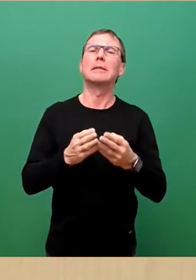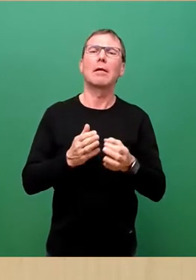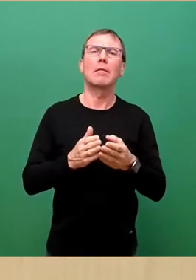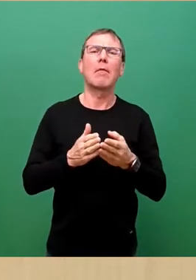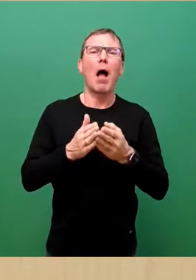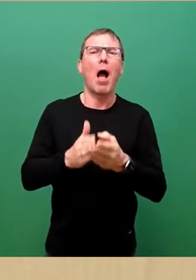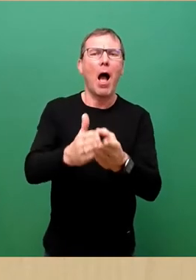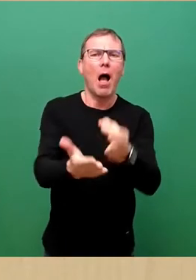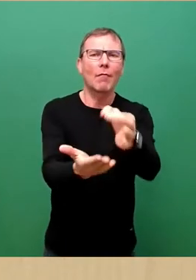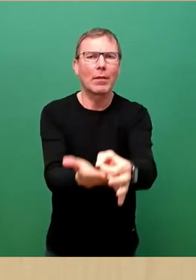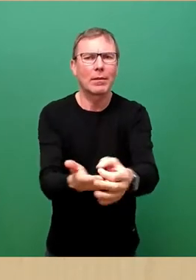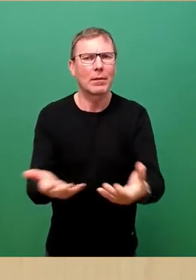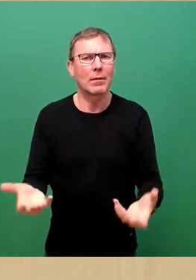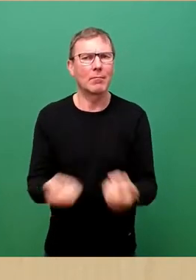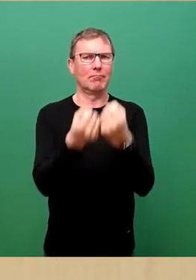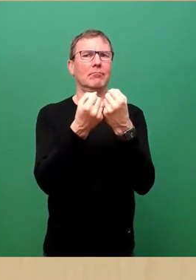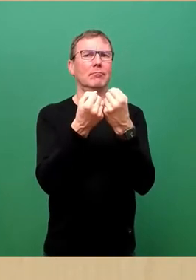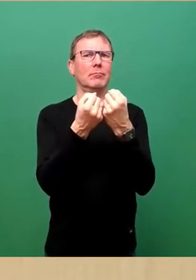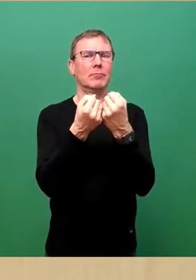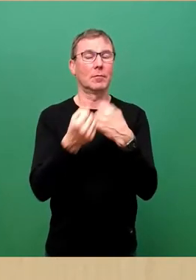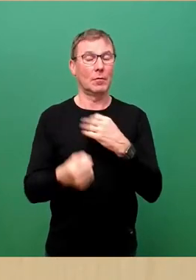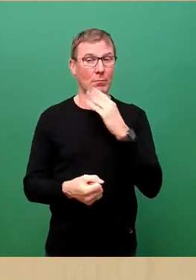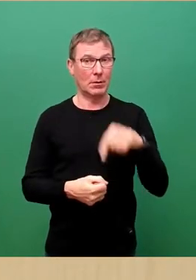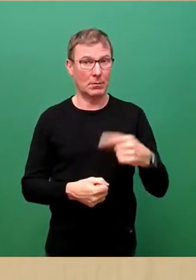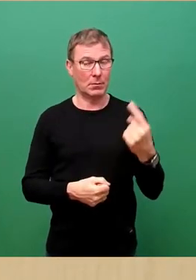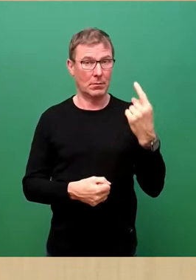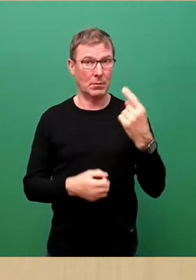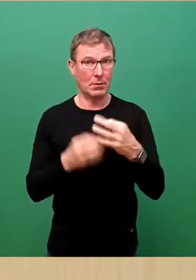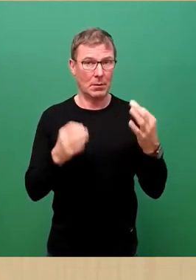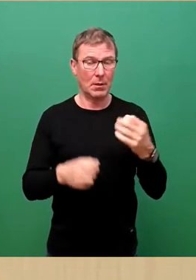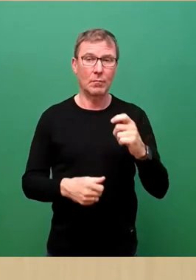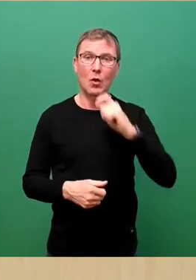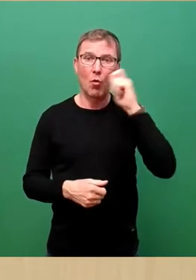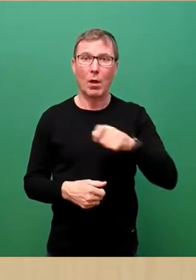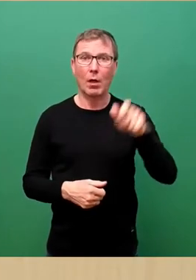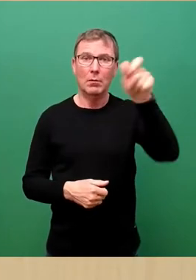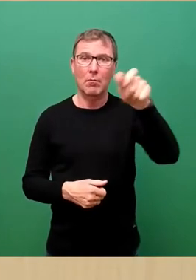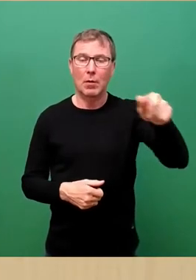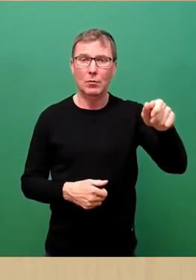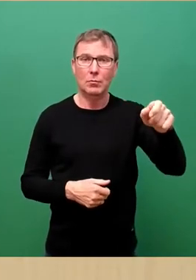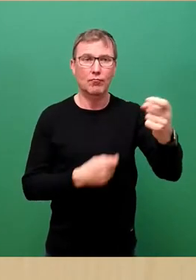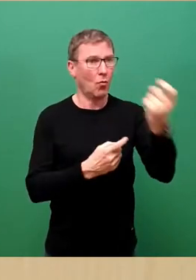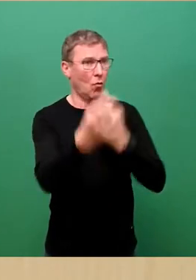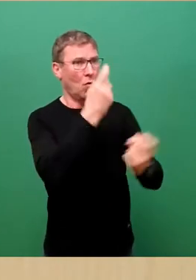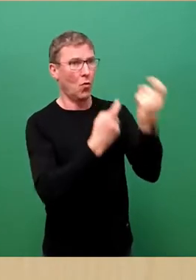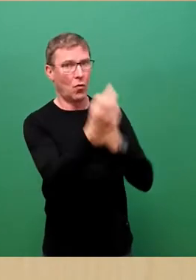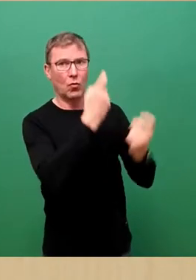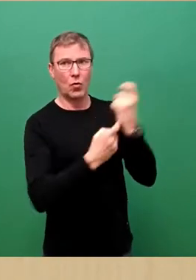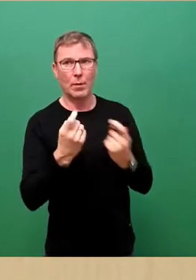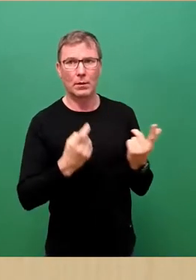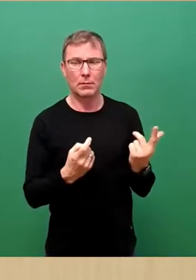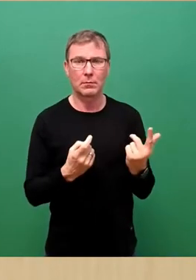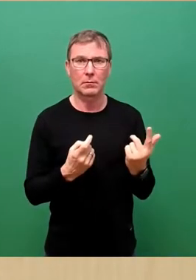Wir sprechen in diesen Tagen über die Menschen, die aus der Ukraine zu uns kommen. Und ja,